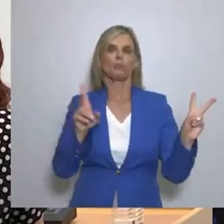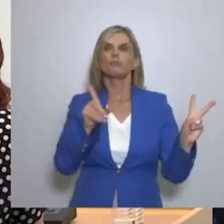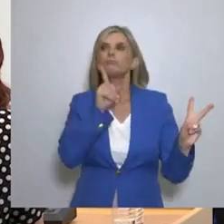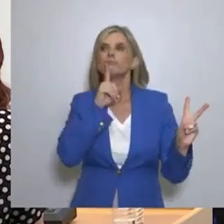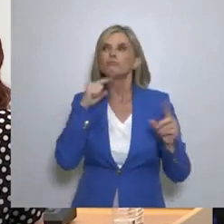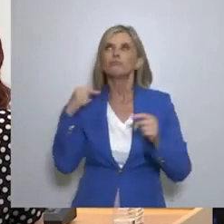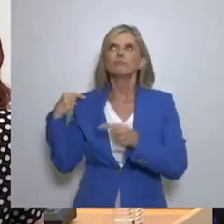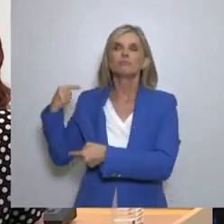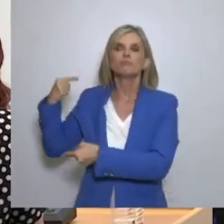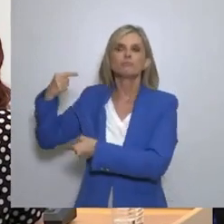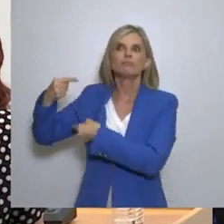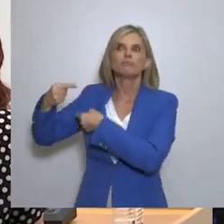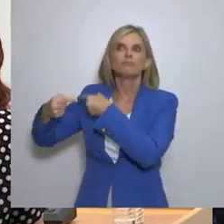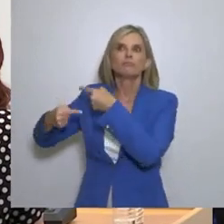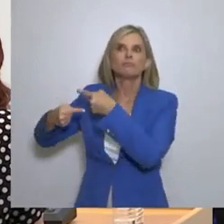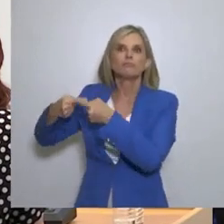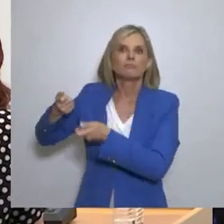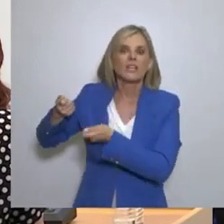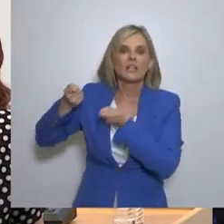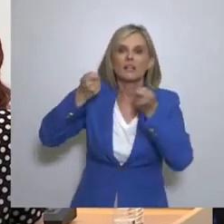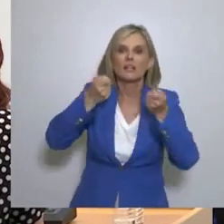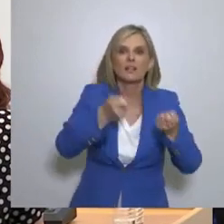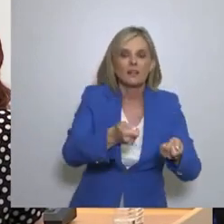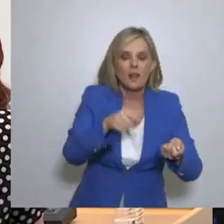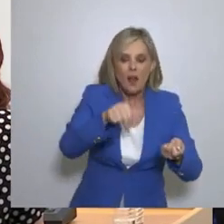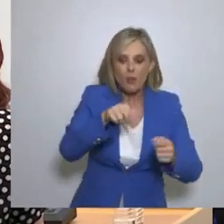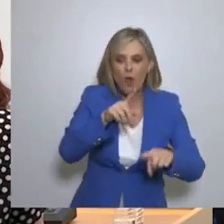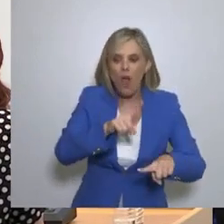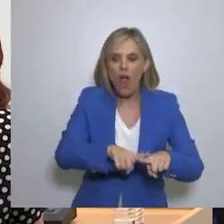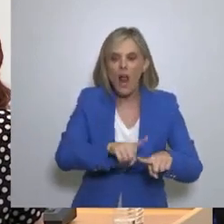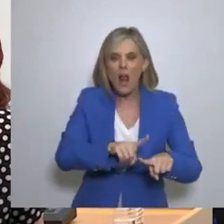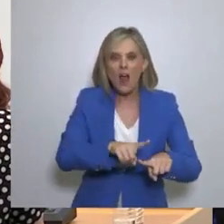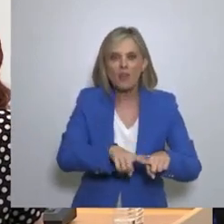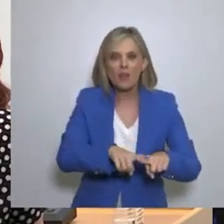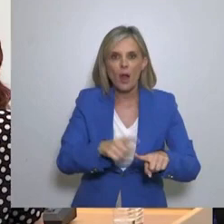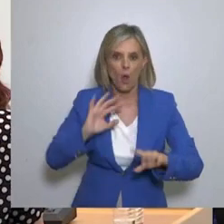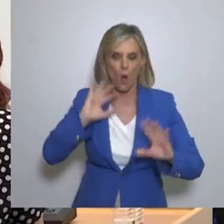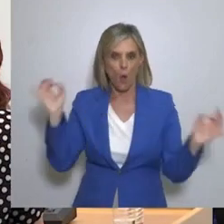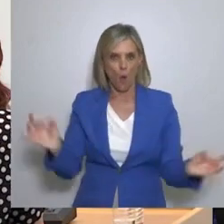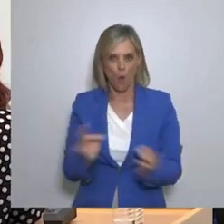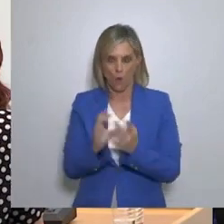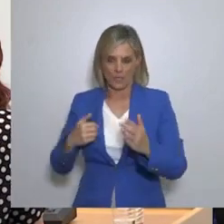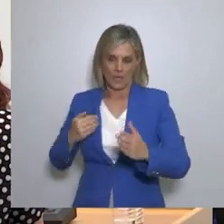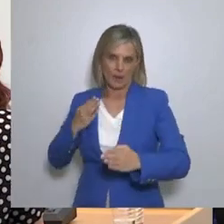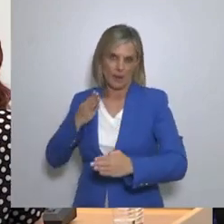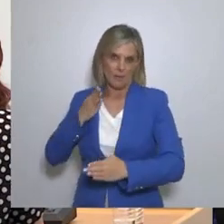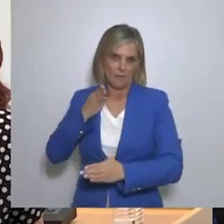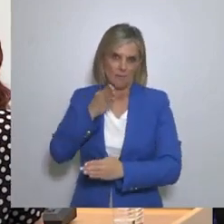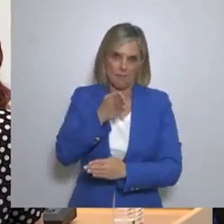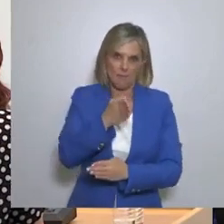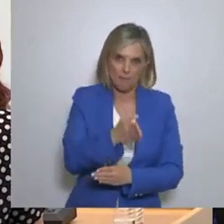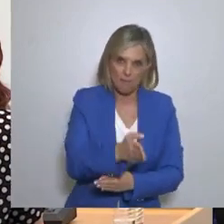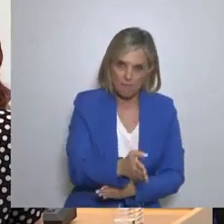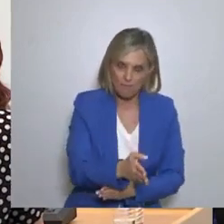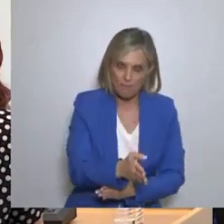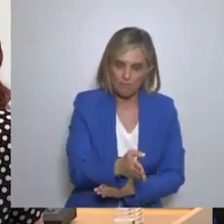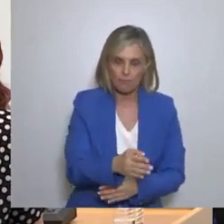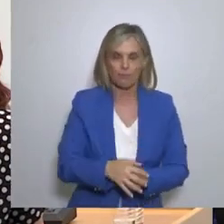από την ίδια τη δημιουργία Εξάλλου όταν ερχόμαστε Ερχόμαστε με αυτό ως κληροδότημα Δεν